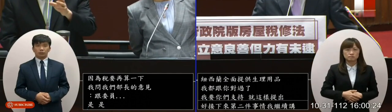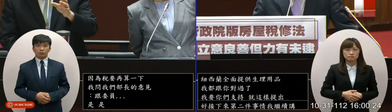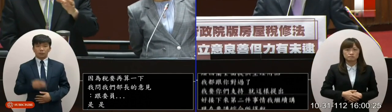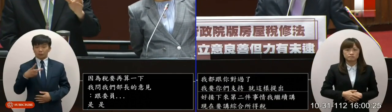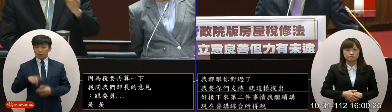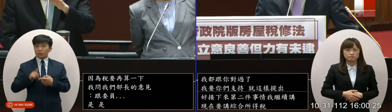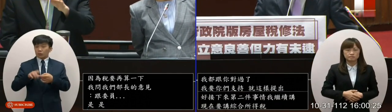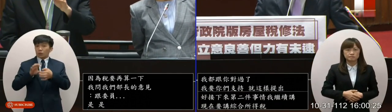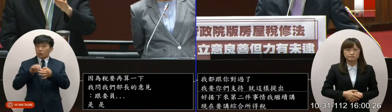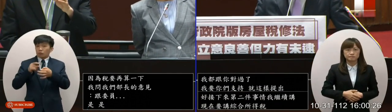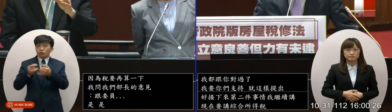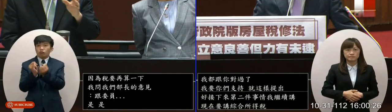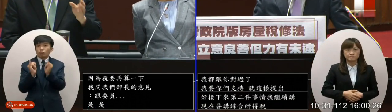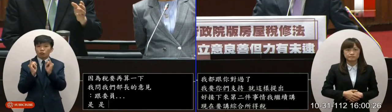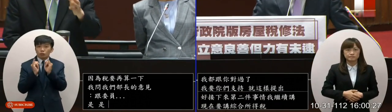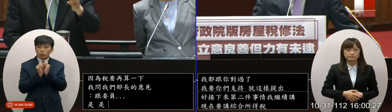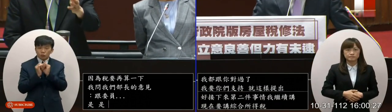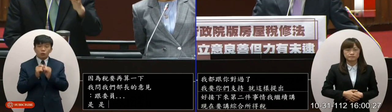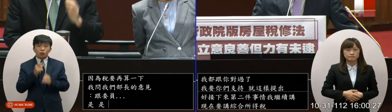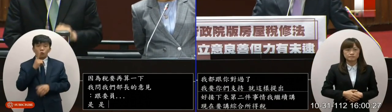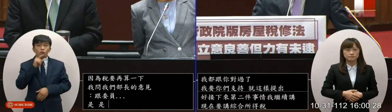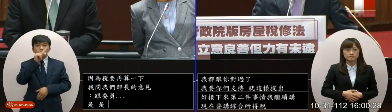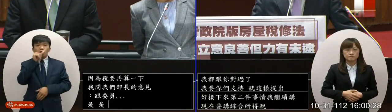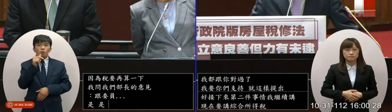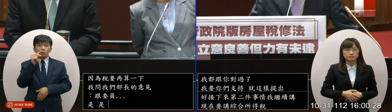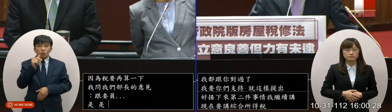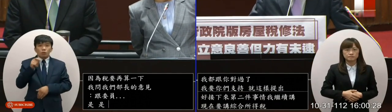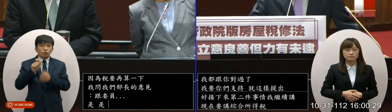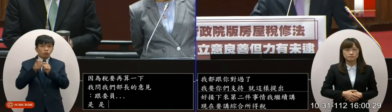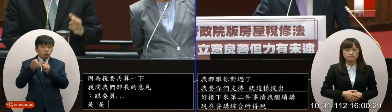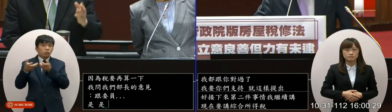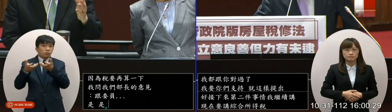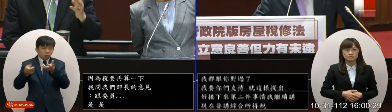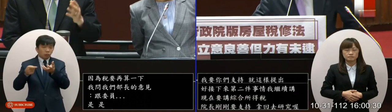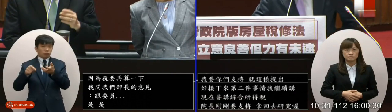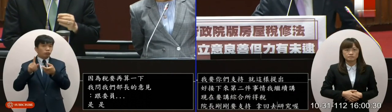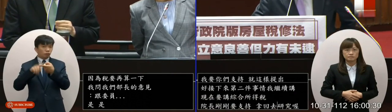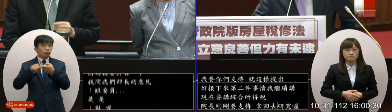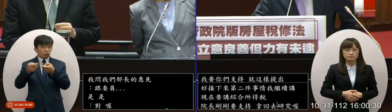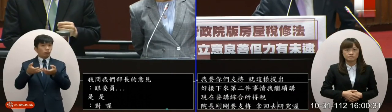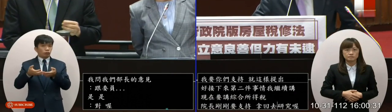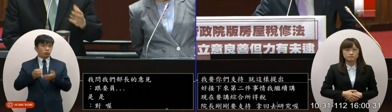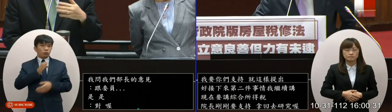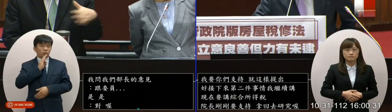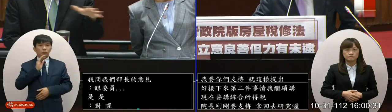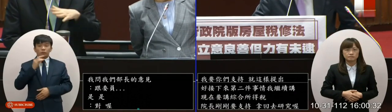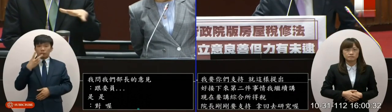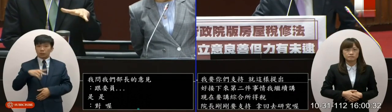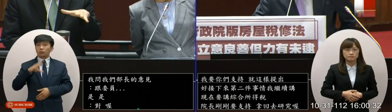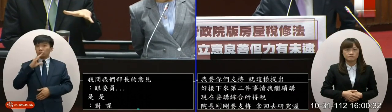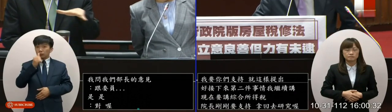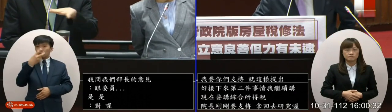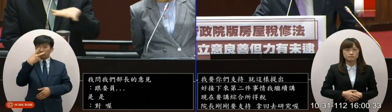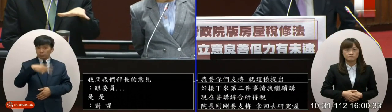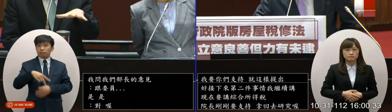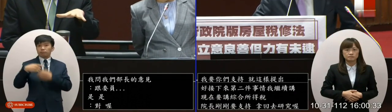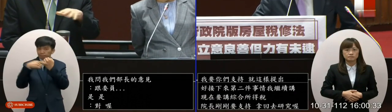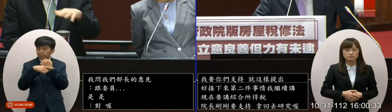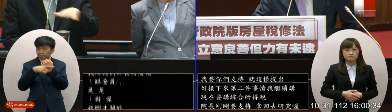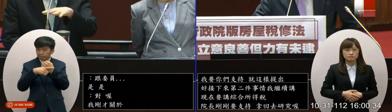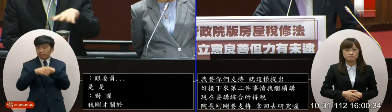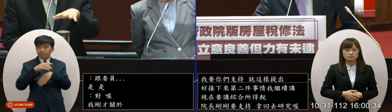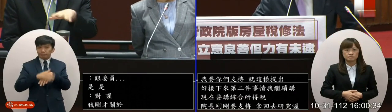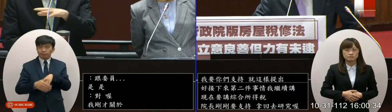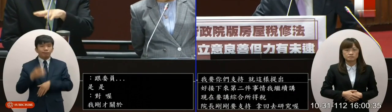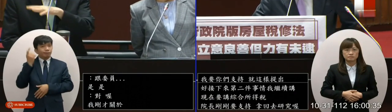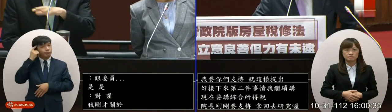女性生理用品的這件事情確實像委員所關心的一樣這件事情確實是很重要那我們回去再研議看看